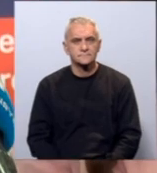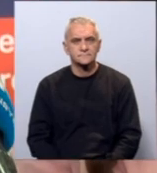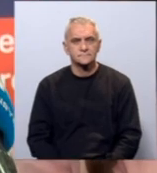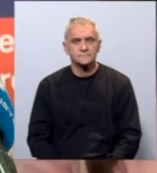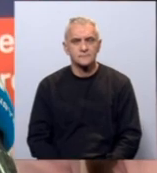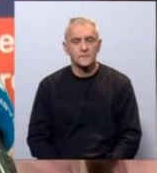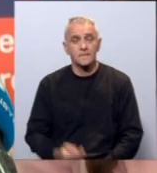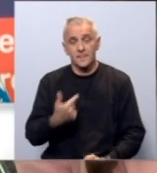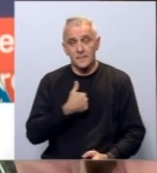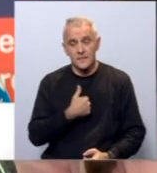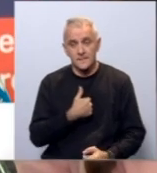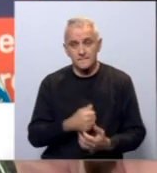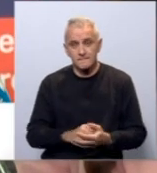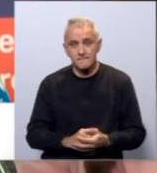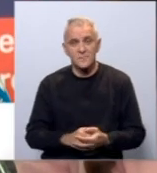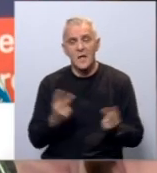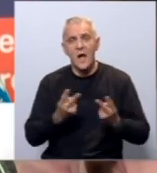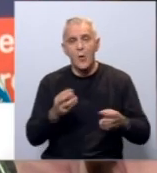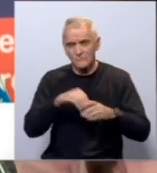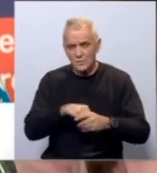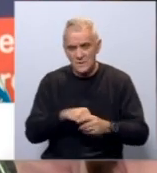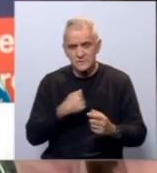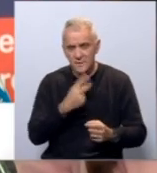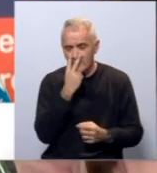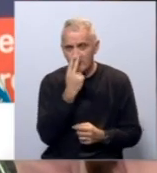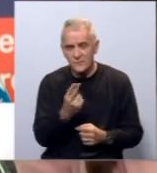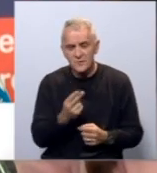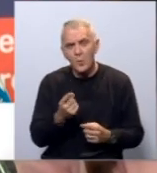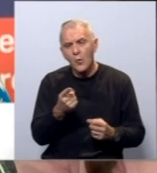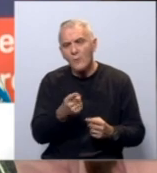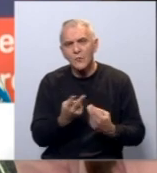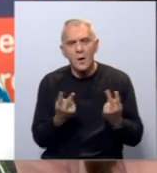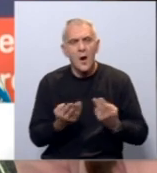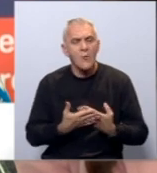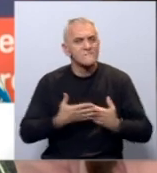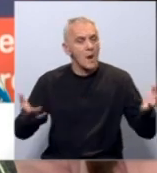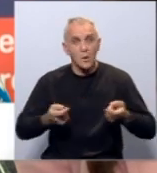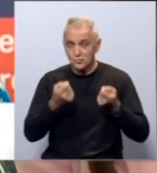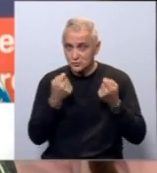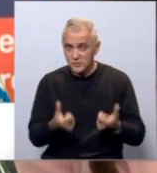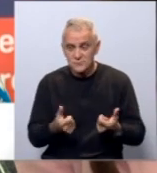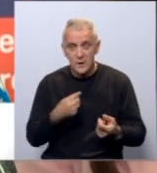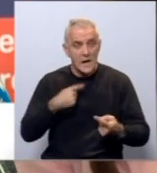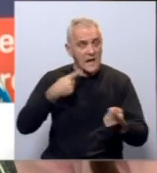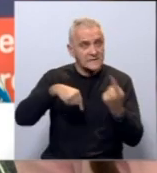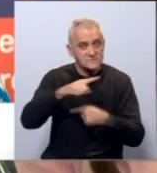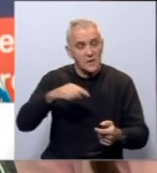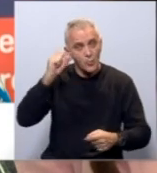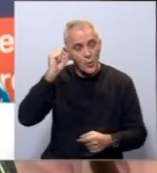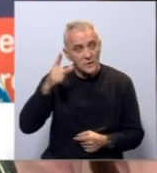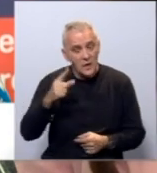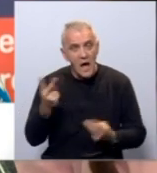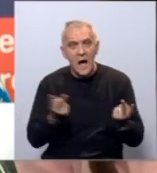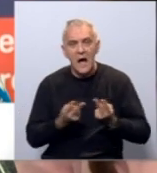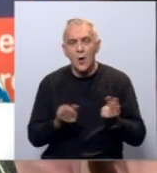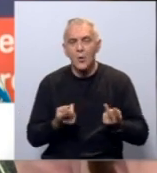Mi kao Friedrich Hebert fondacija vidimo ovo kao veliku šansu da razmenjujemo ideje kao